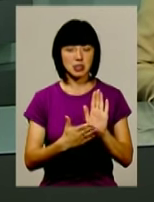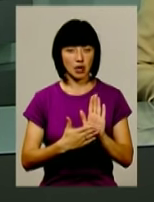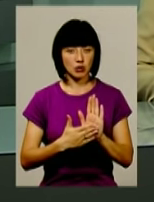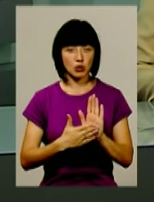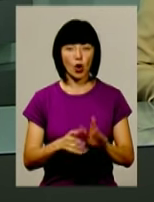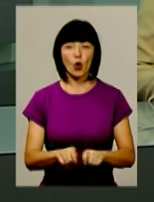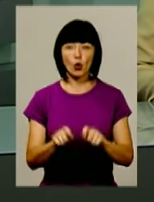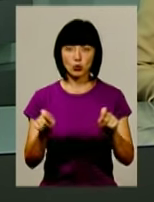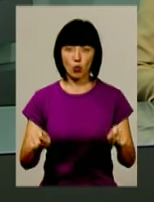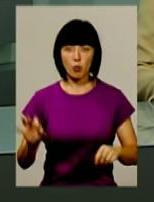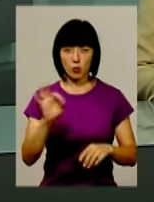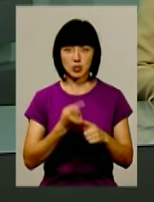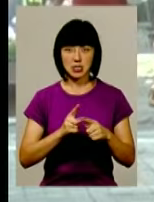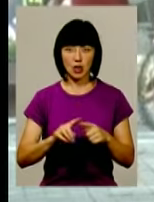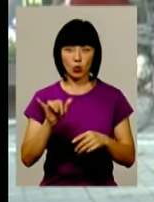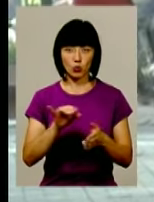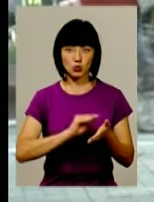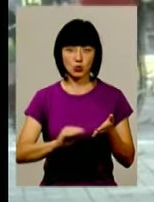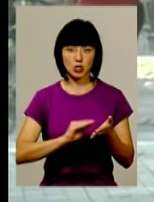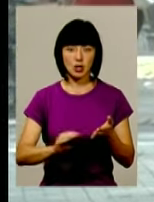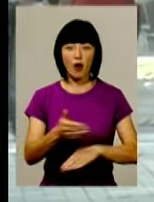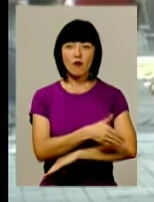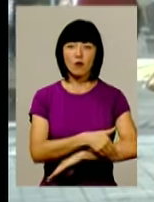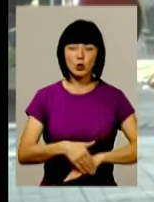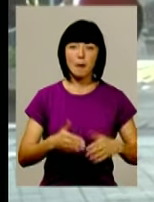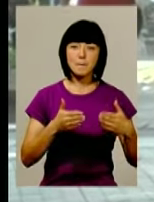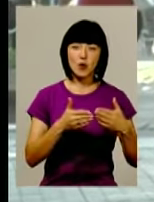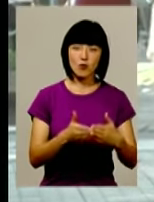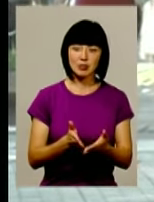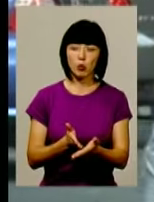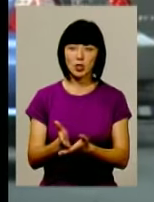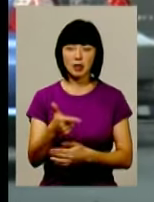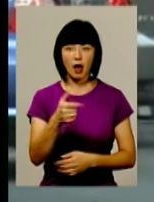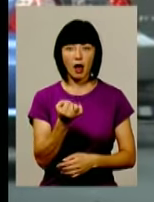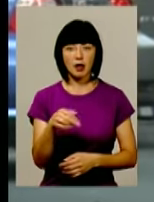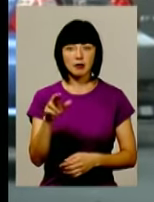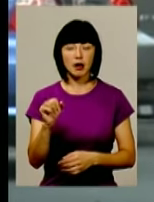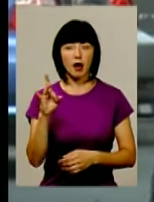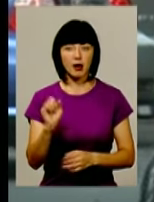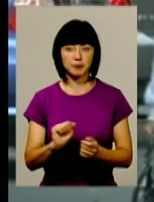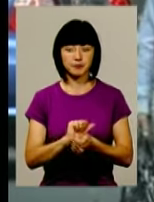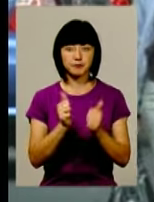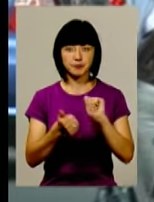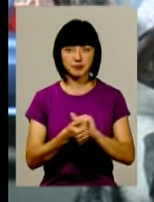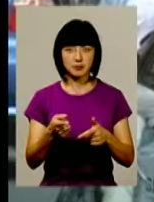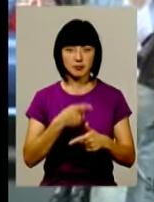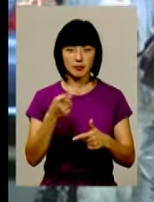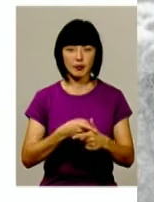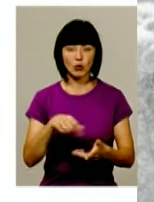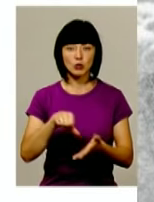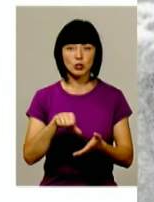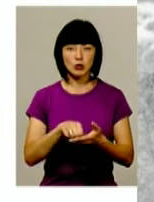Розлогу про це у сюжеті. Вулицю провулок та проїзд Гайдара переіменували на честь активного учасника